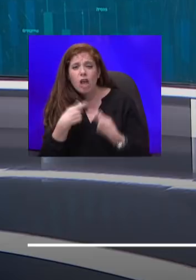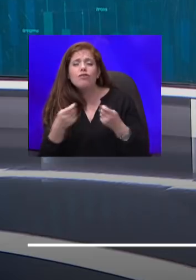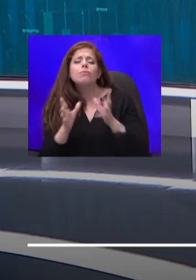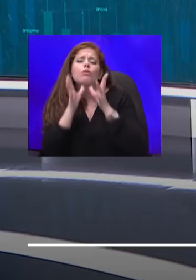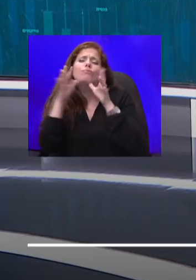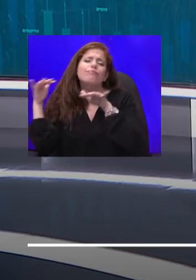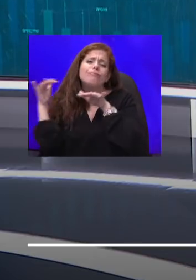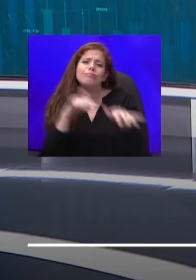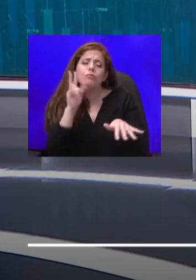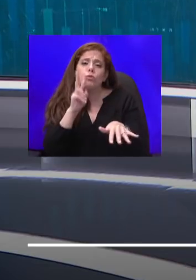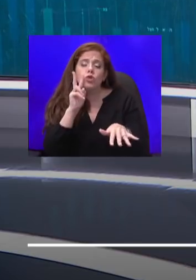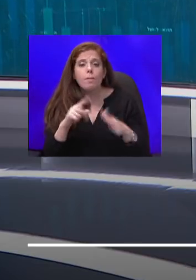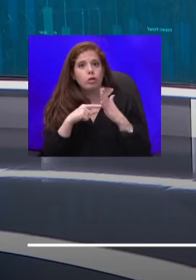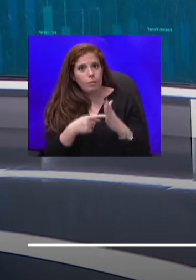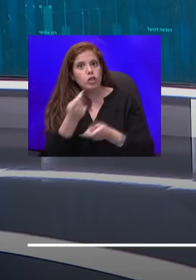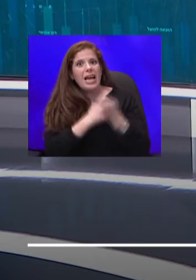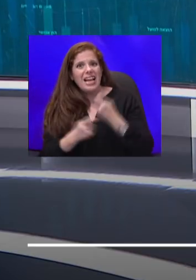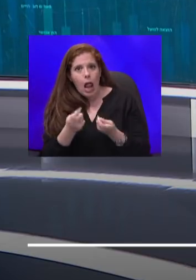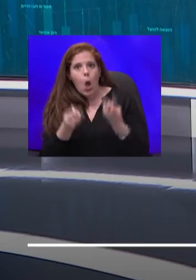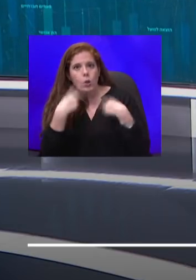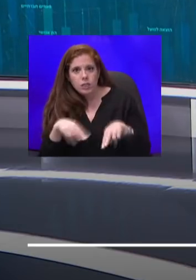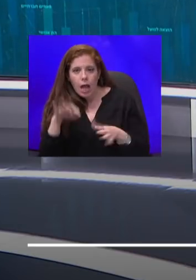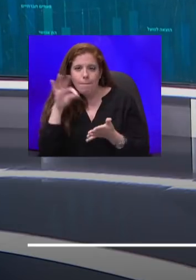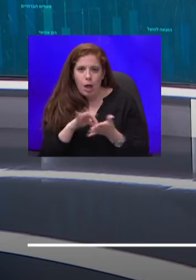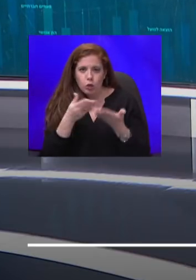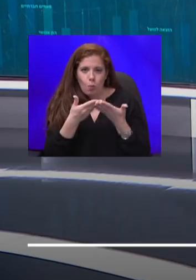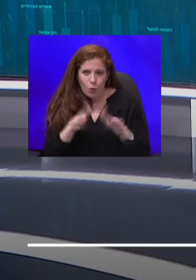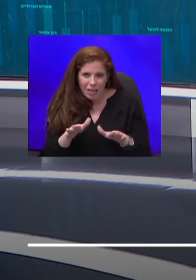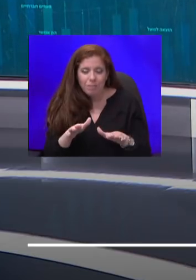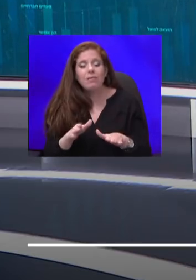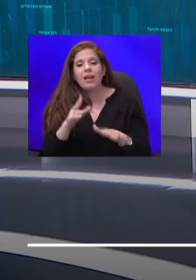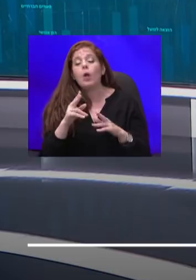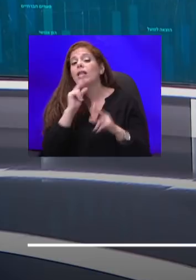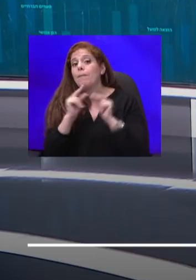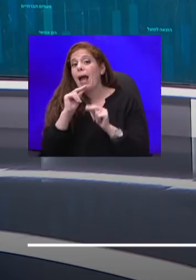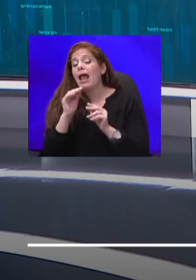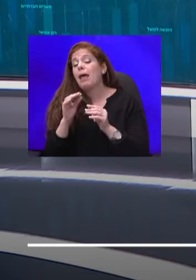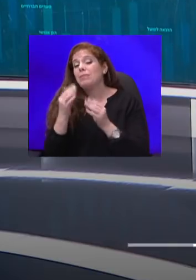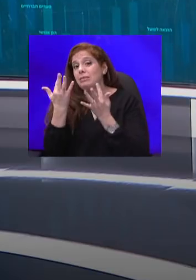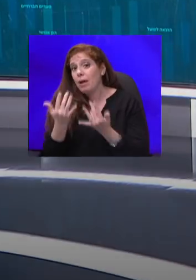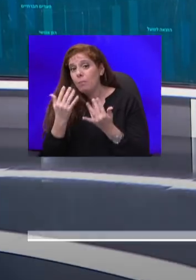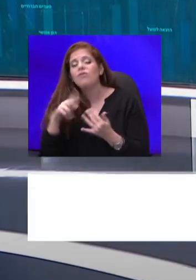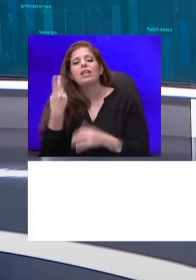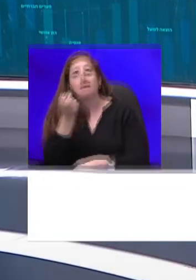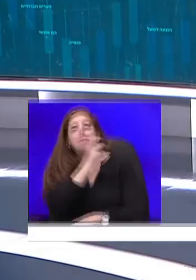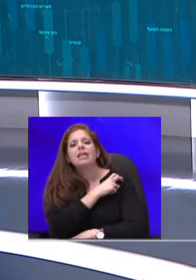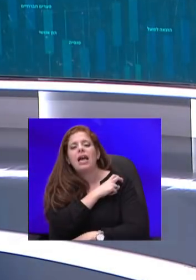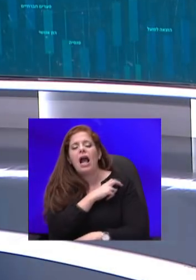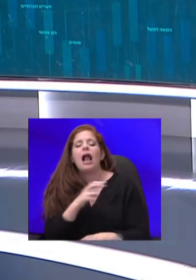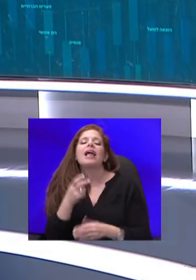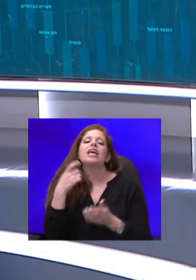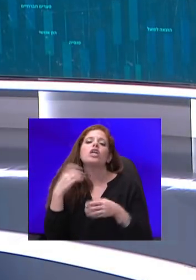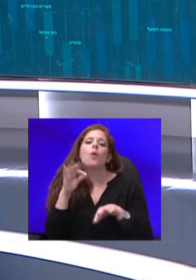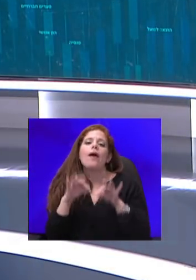חוזרת ברגע שפותחים, אנחנו ננתח לעומק את המספרים ונהיה גם עם מנכל קניוני אופר, משה רוזנבלו. וגם מחקר חדש בדק, כמה